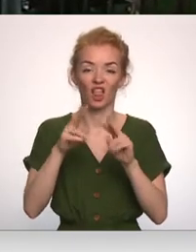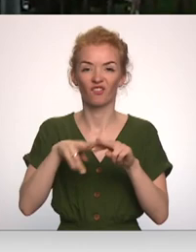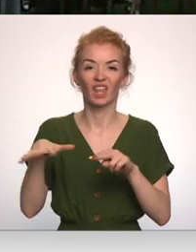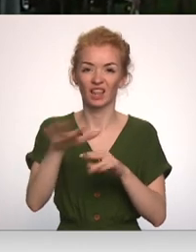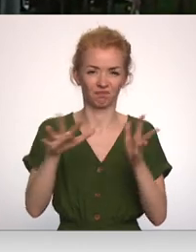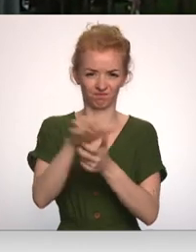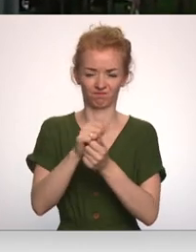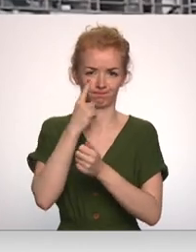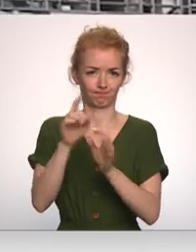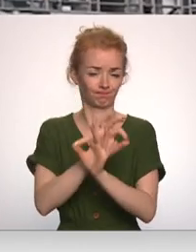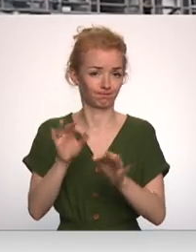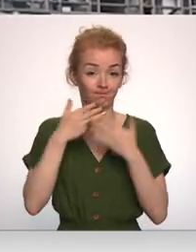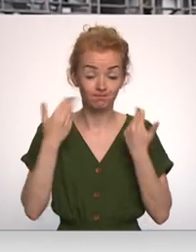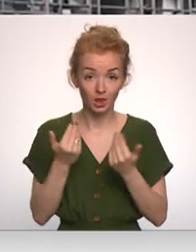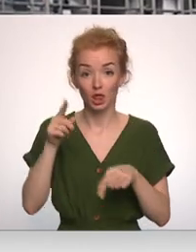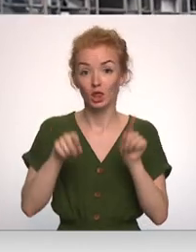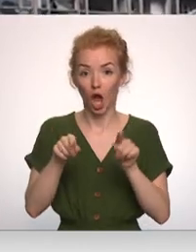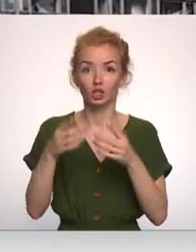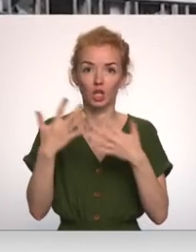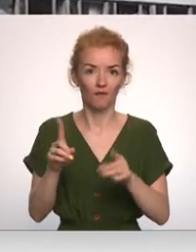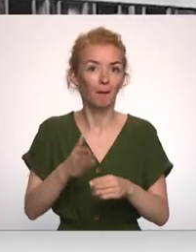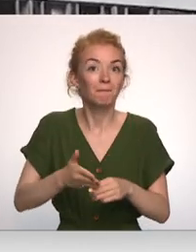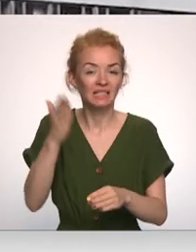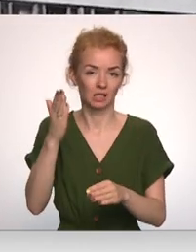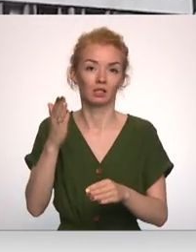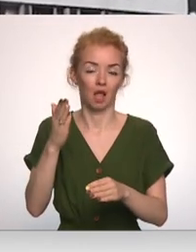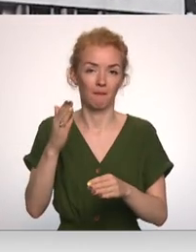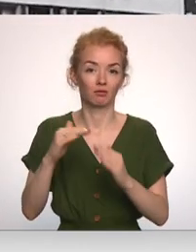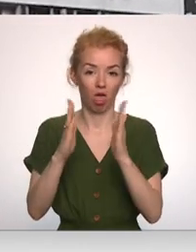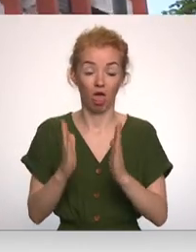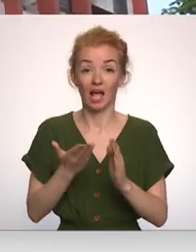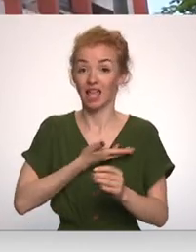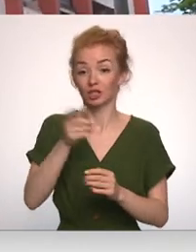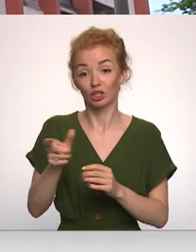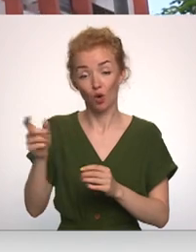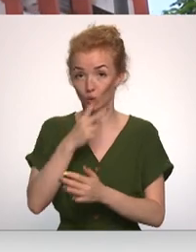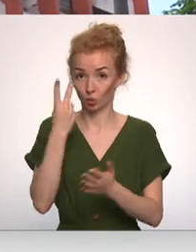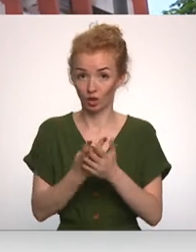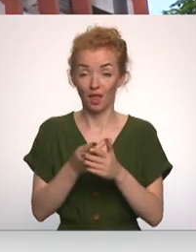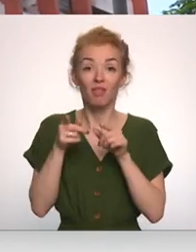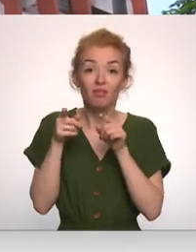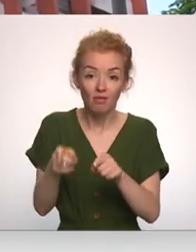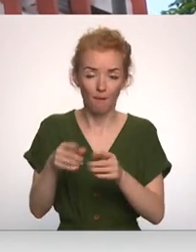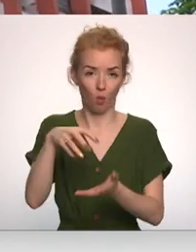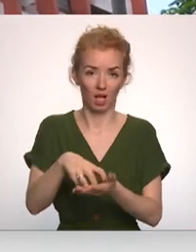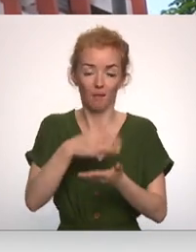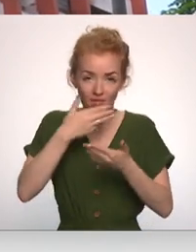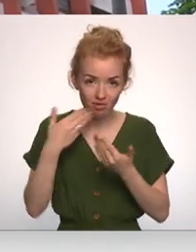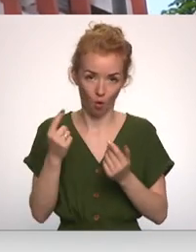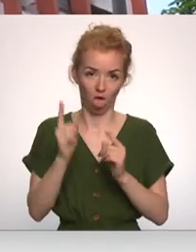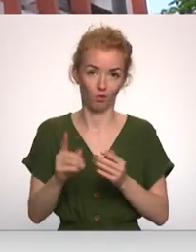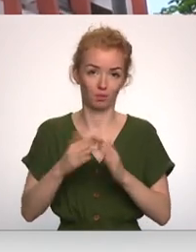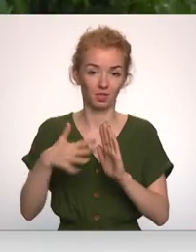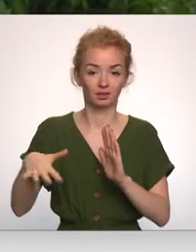degradējoši objektus. Daži no tiem jau skaitās, kā bīstami grausti. Iedzīvotāji uzskata, tādiem objektiem pilsētu vidē nav vietas.